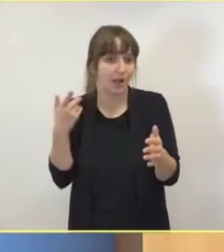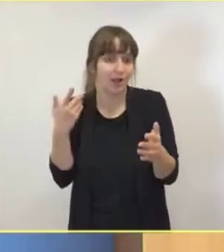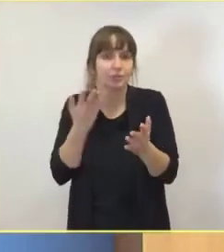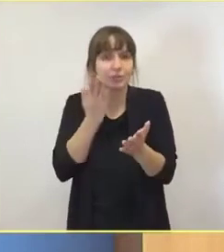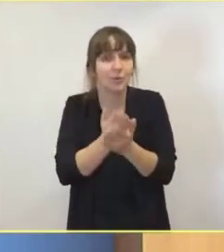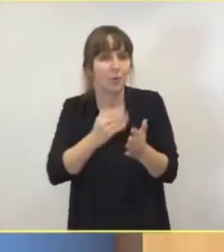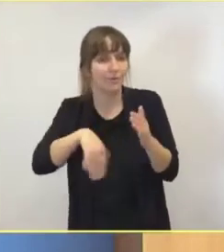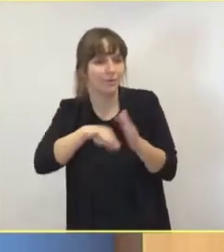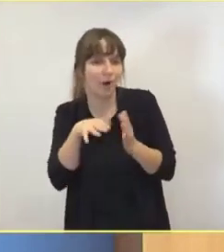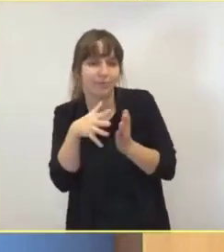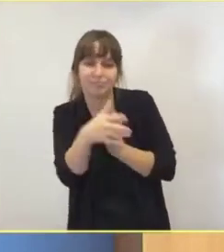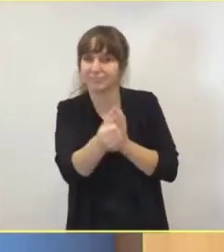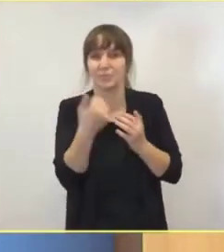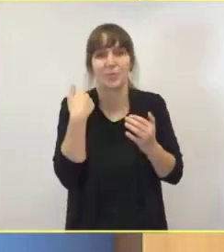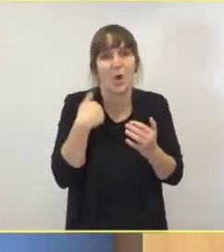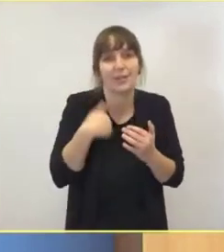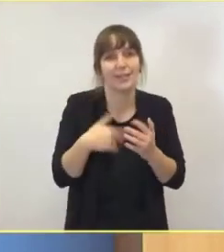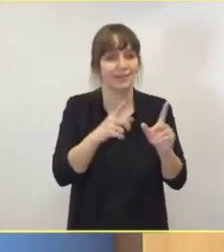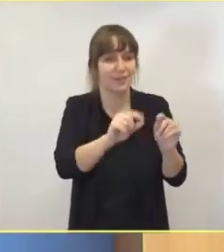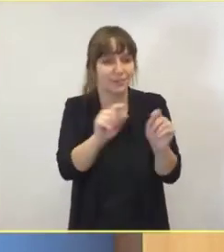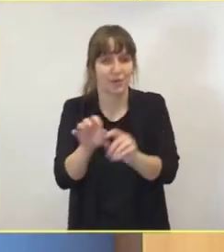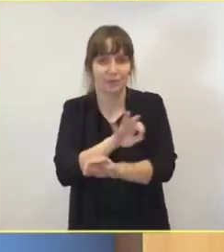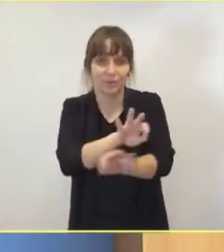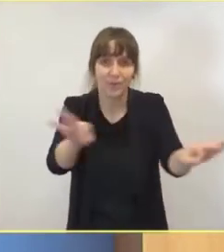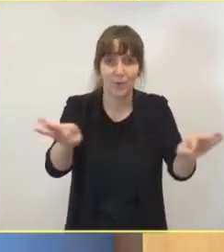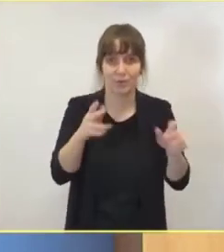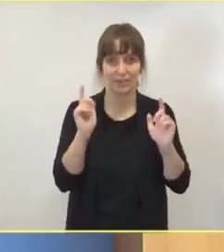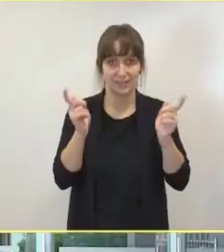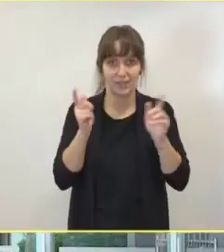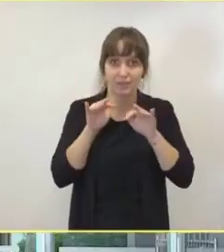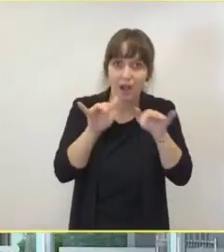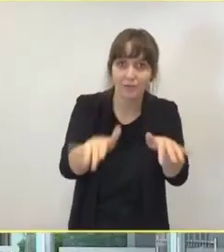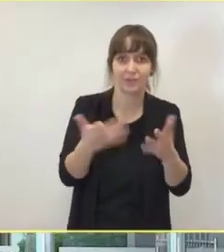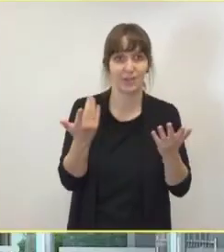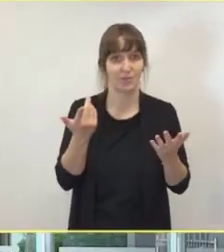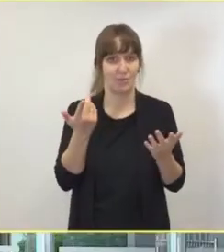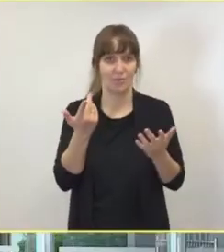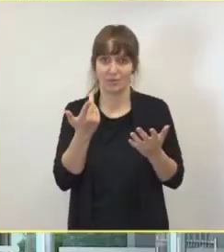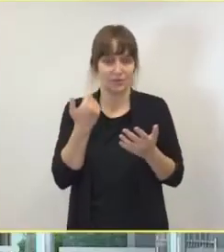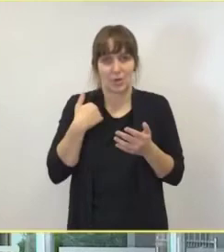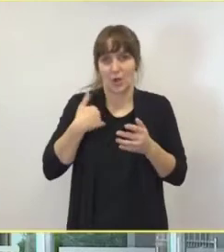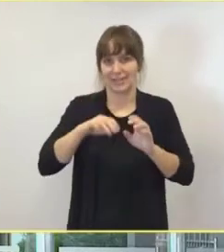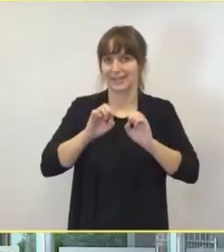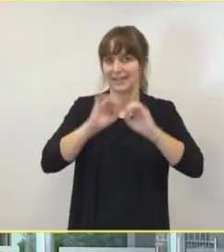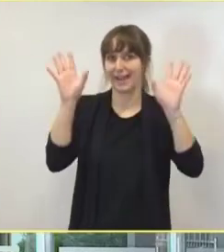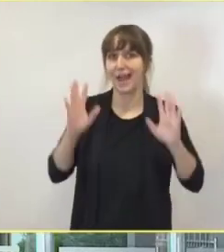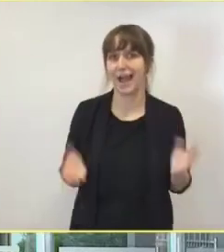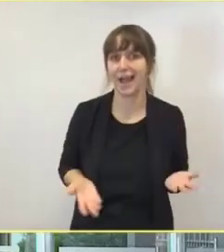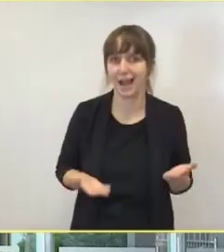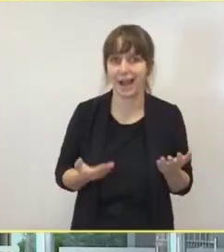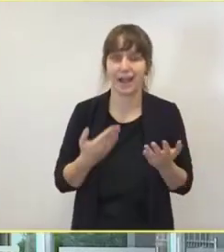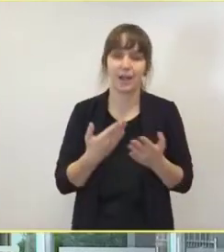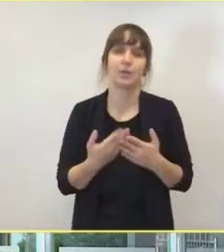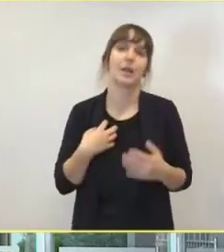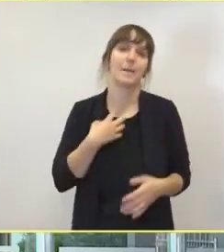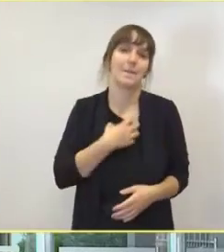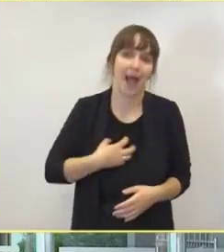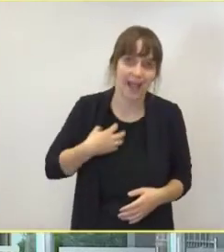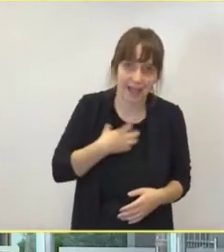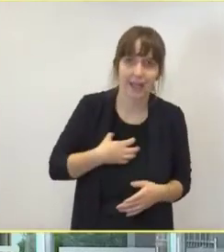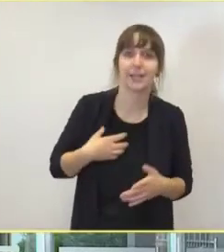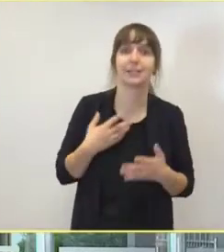für die Bevölkerung bedeutet und was es auch für uns als Gesellschaft bedeutet. Wir werden dafür, und das ist in Bayern, sind entsprechende